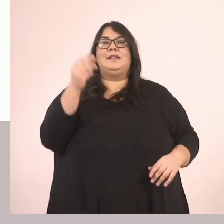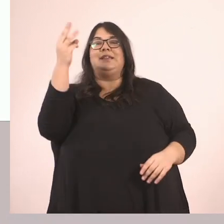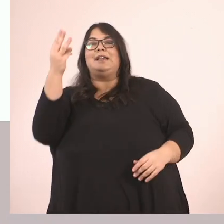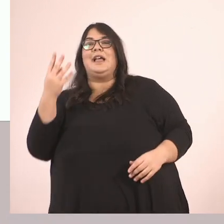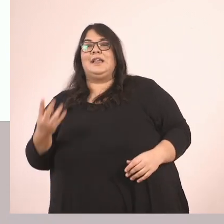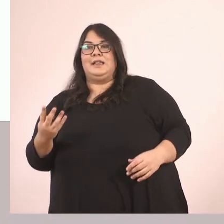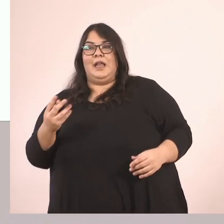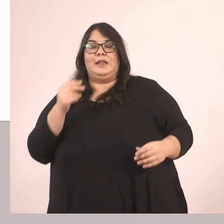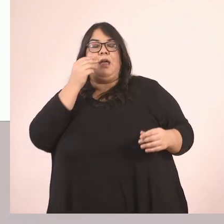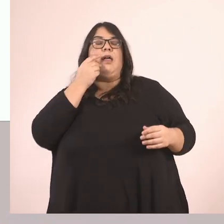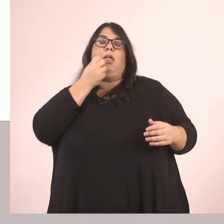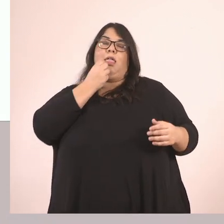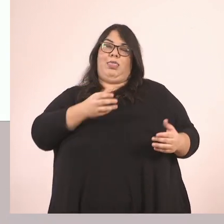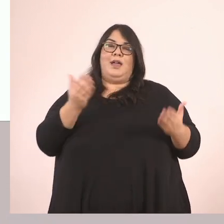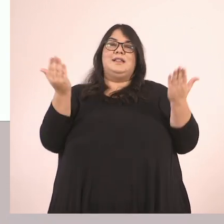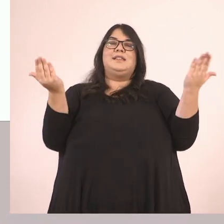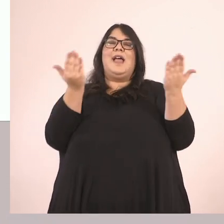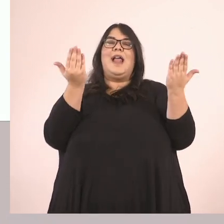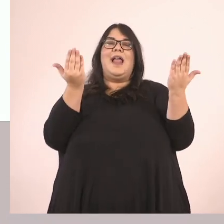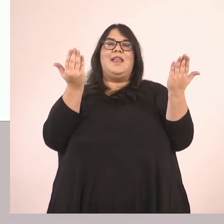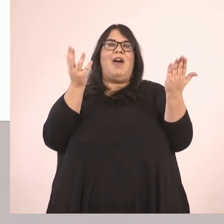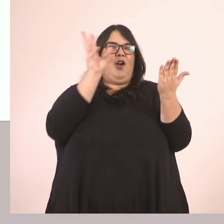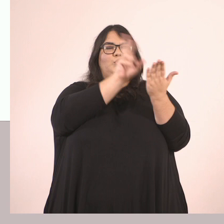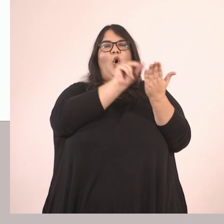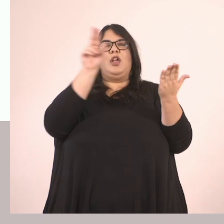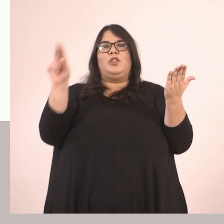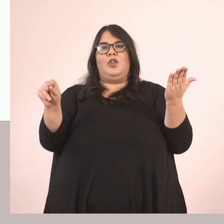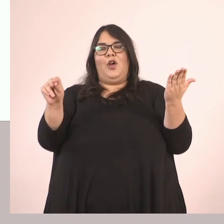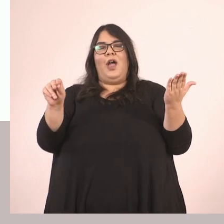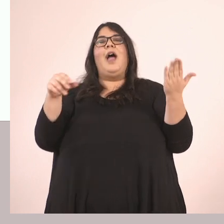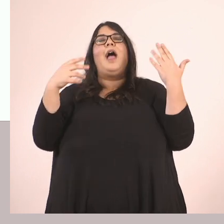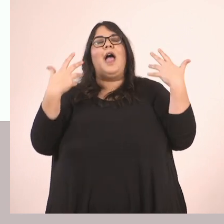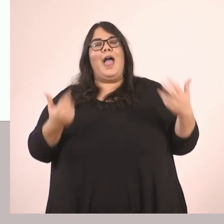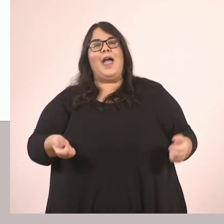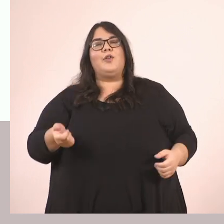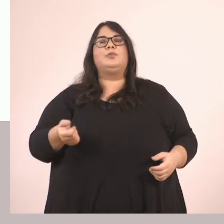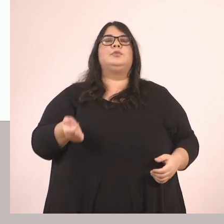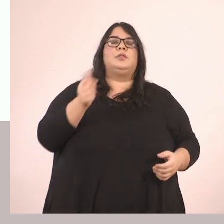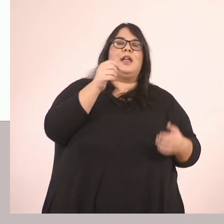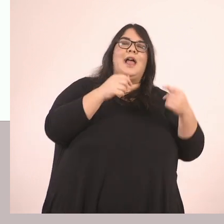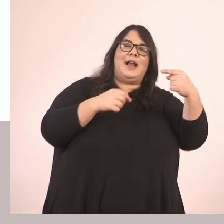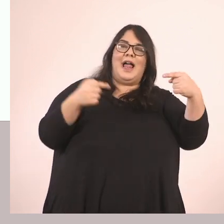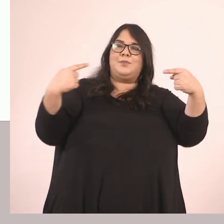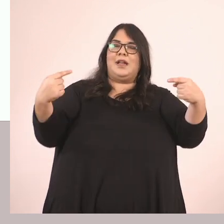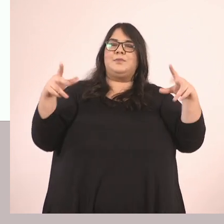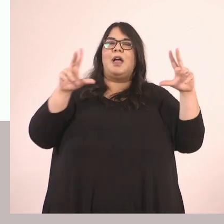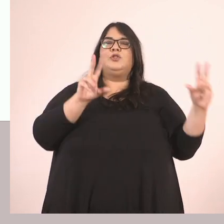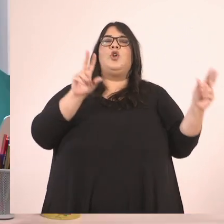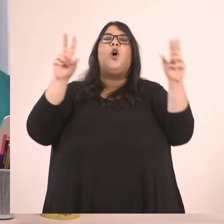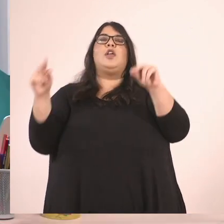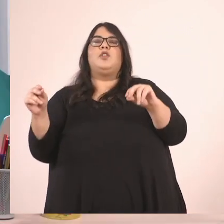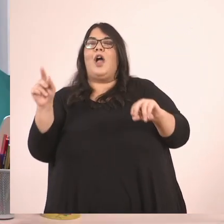εκφράζουν το ίδιο μέρος της σελίδας Έχουν μια σχέση μεταξύ τους Το 1 μπορεί να προκύψει από το άλλο